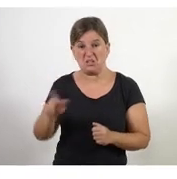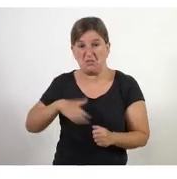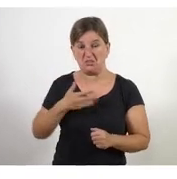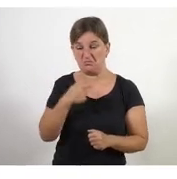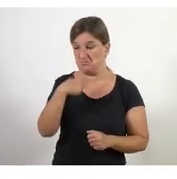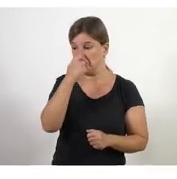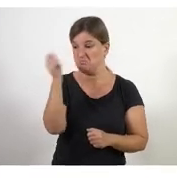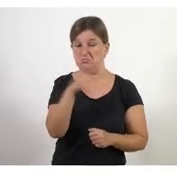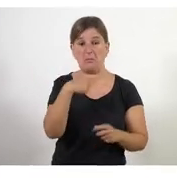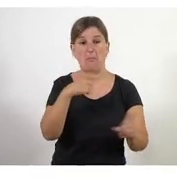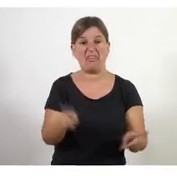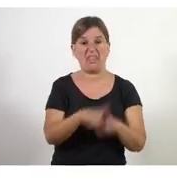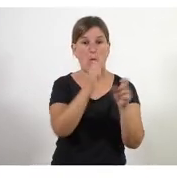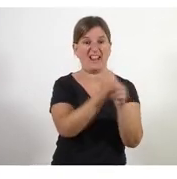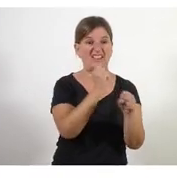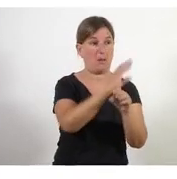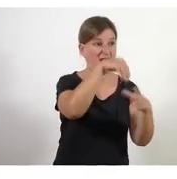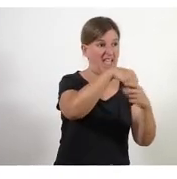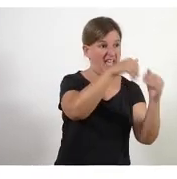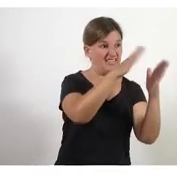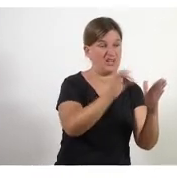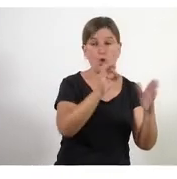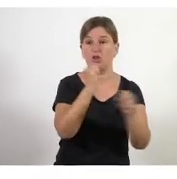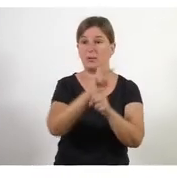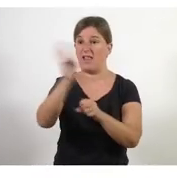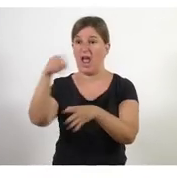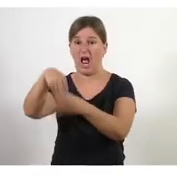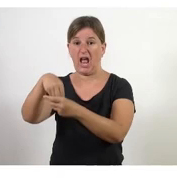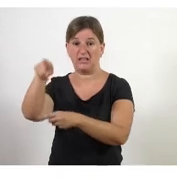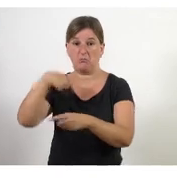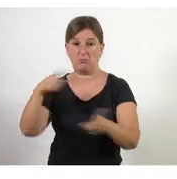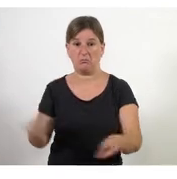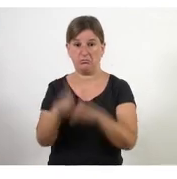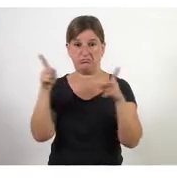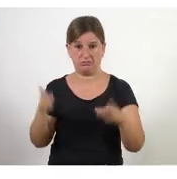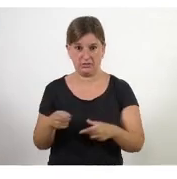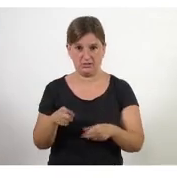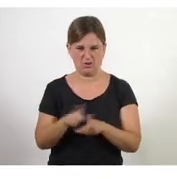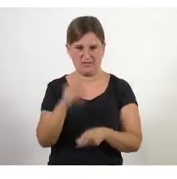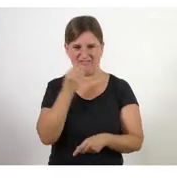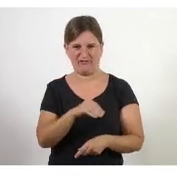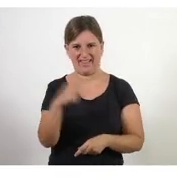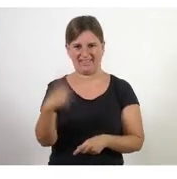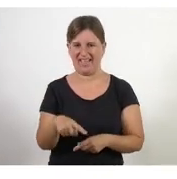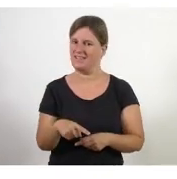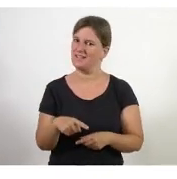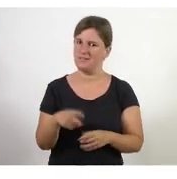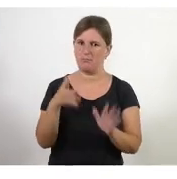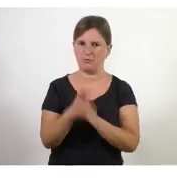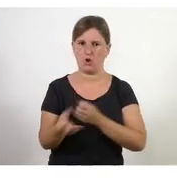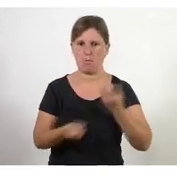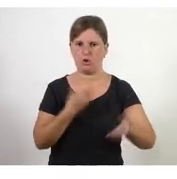treballar per A per B que per C per estar fent el que estoy fent i clar això implica molt poca